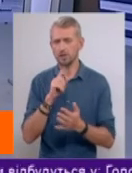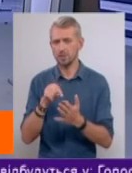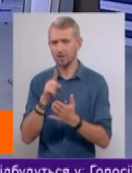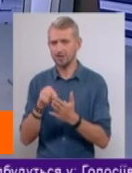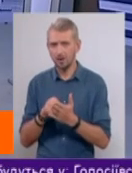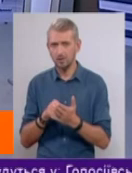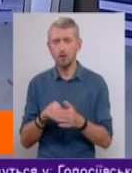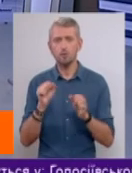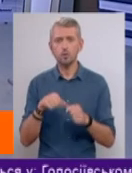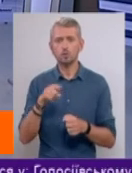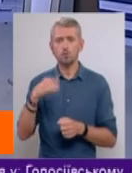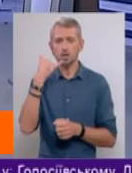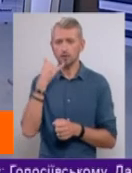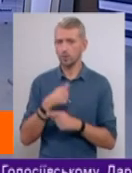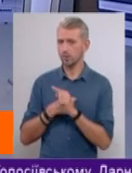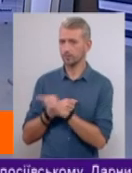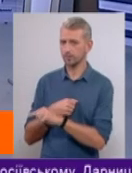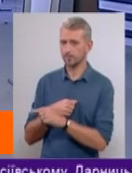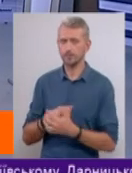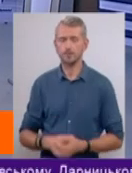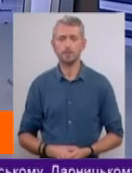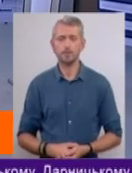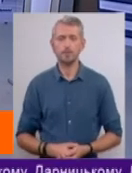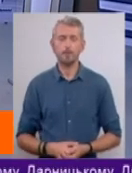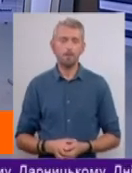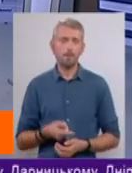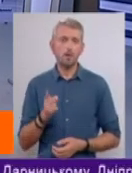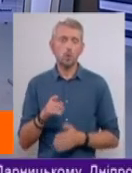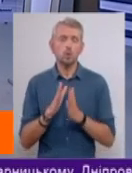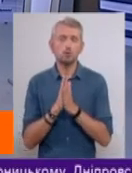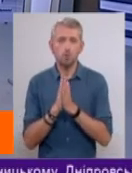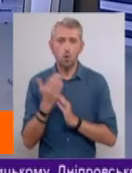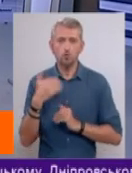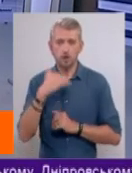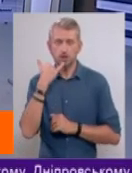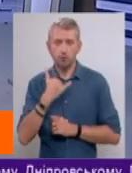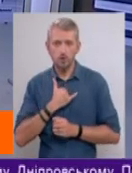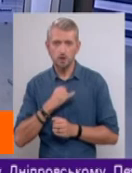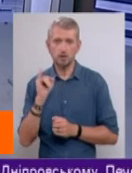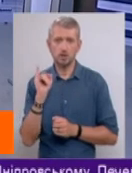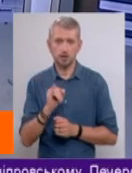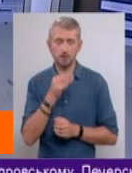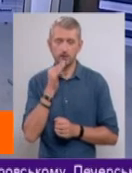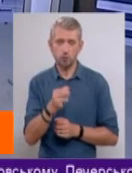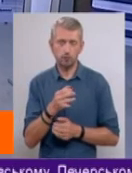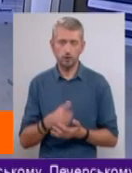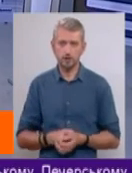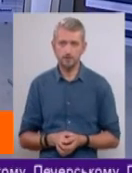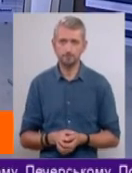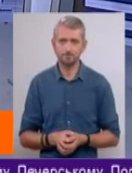в прямому ефірі. Можете за телефоном, який зараз бачите на своїх екранах. Тож, прошу, вже дзвоніть і висловлюйтесь.